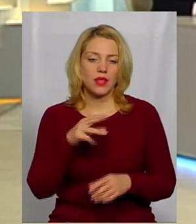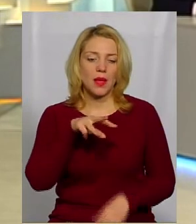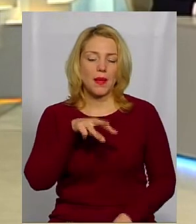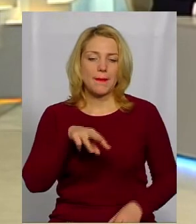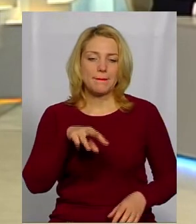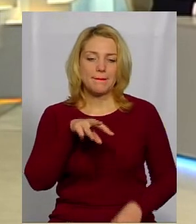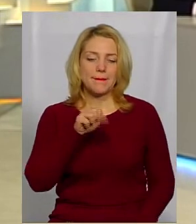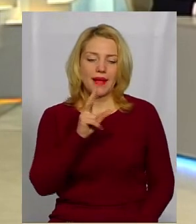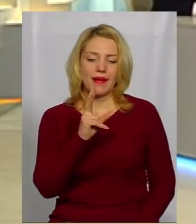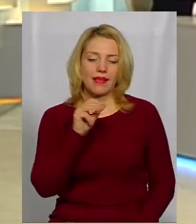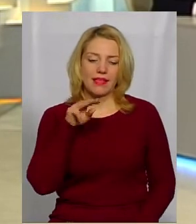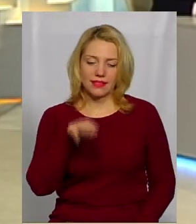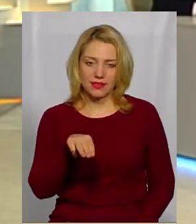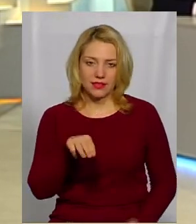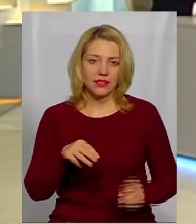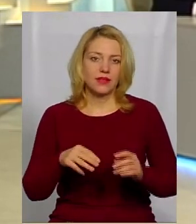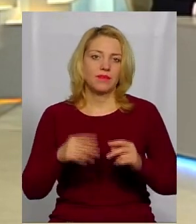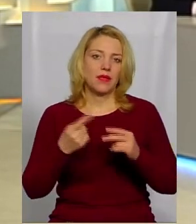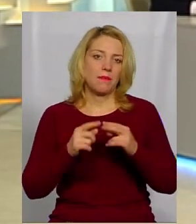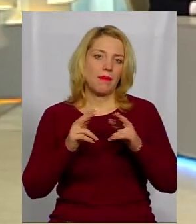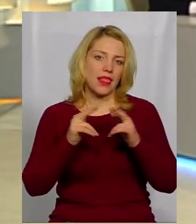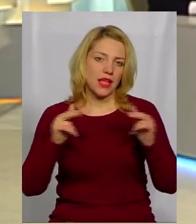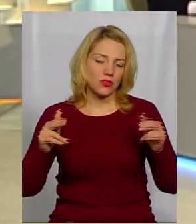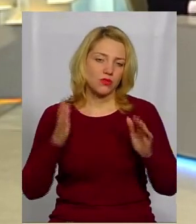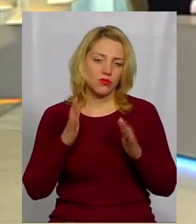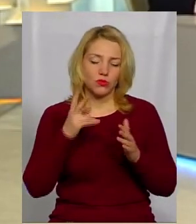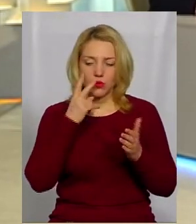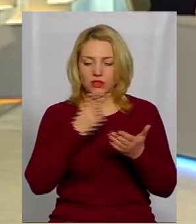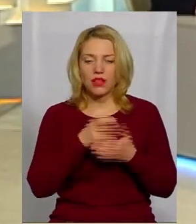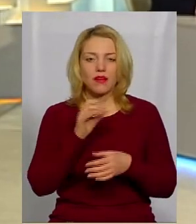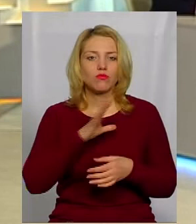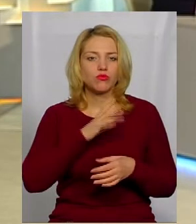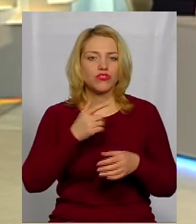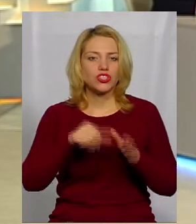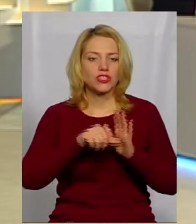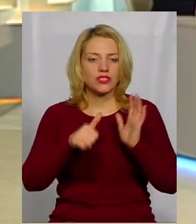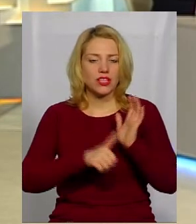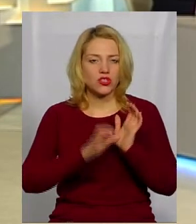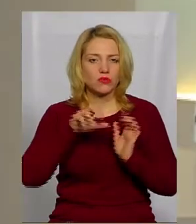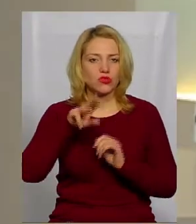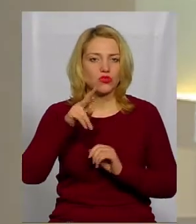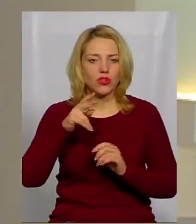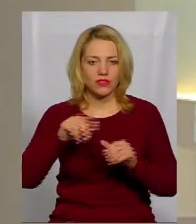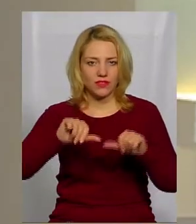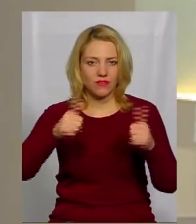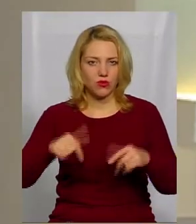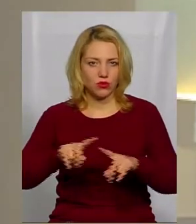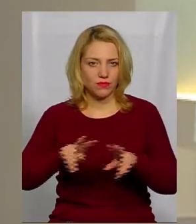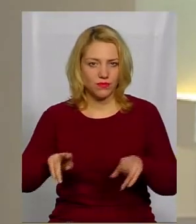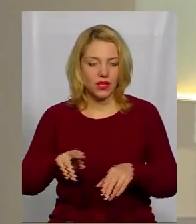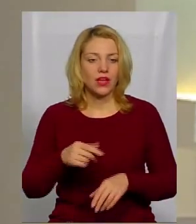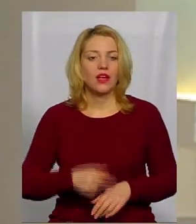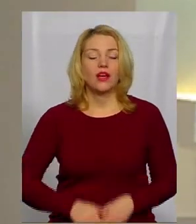палацу буде представлений нашим відвідувачам, як він виглядав на середині 16 століття. З поверхні